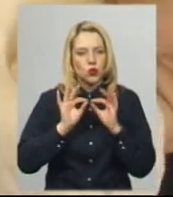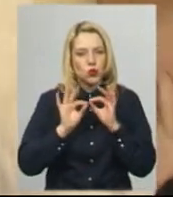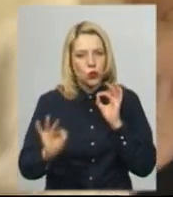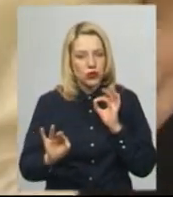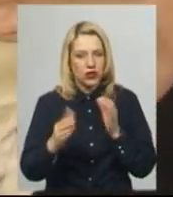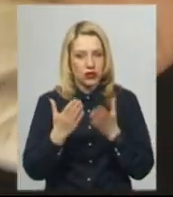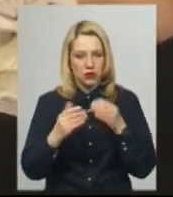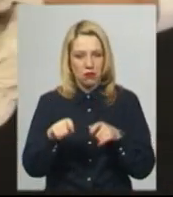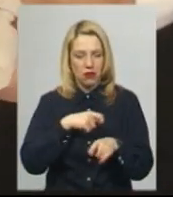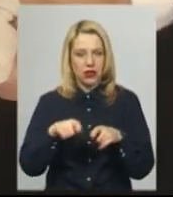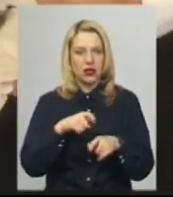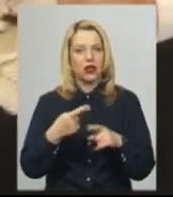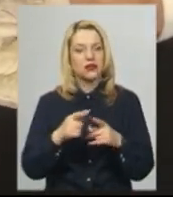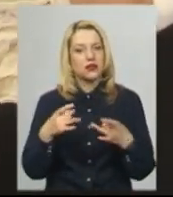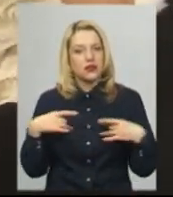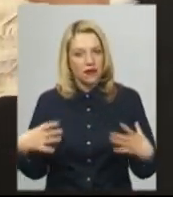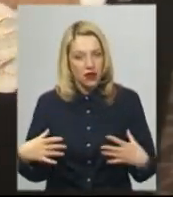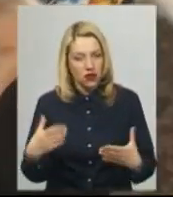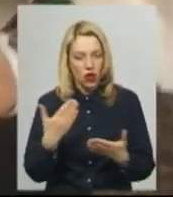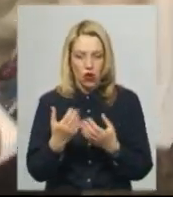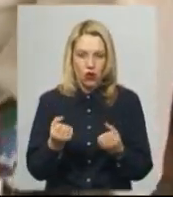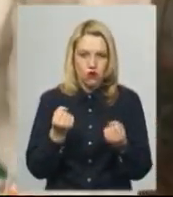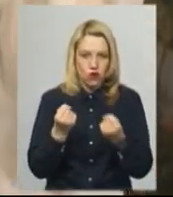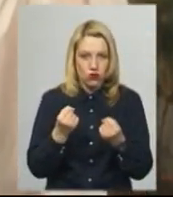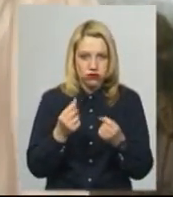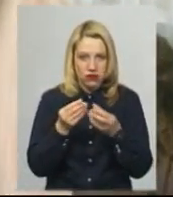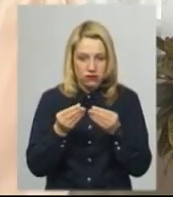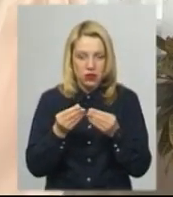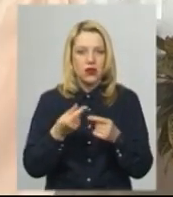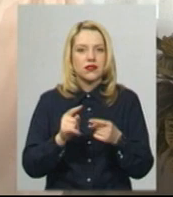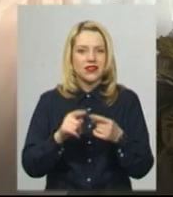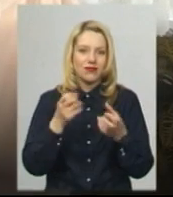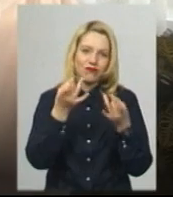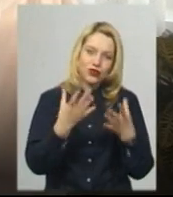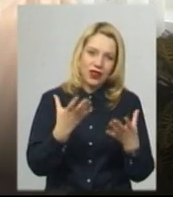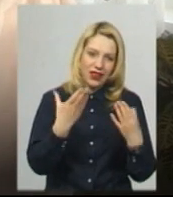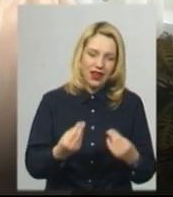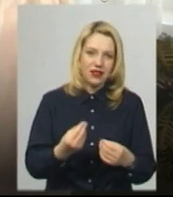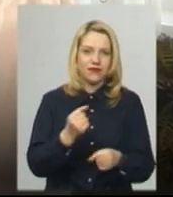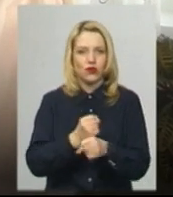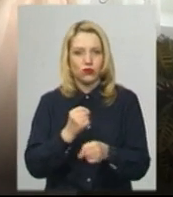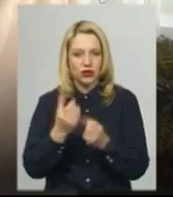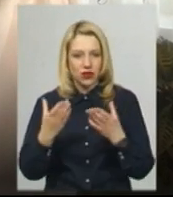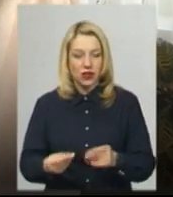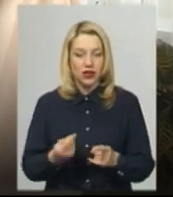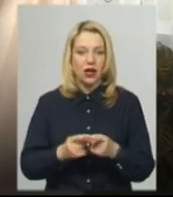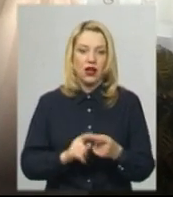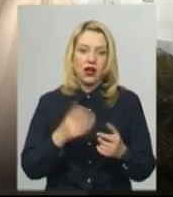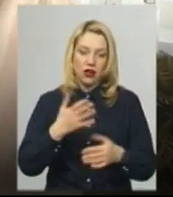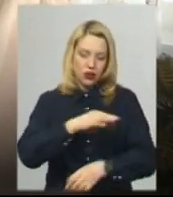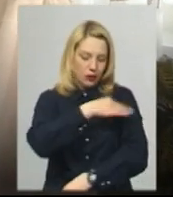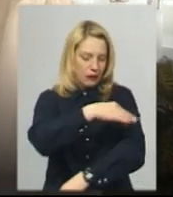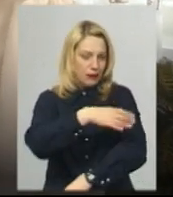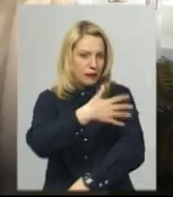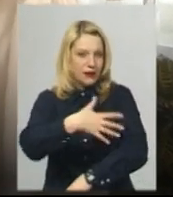свята, матеріал грубший, ходили жінки наші і в будні дні такі. Якщо весь рукав зашитий, це більш для святкових